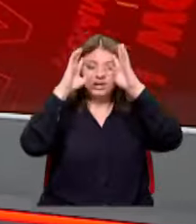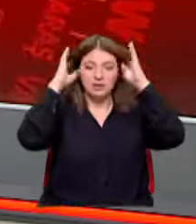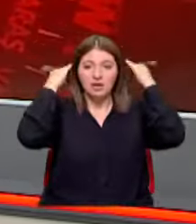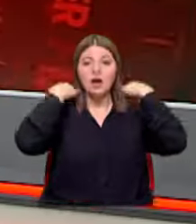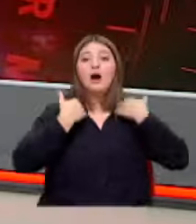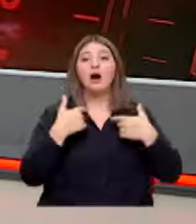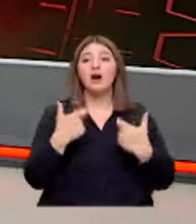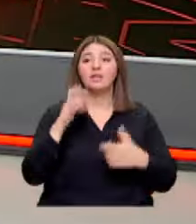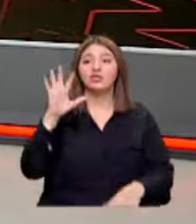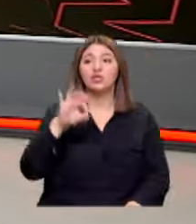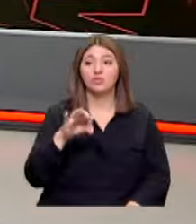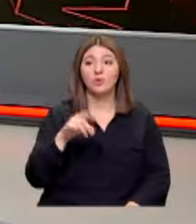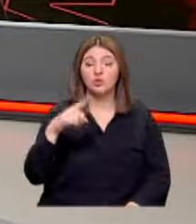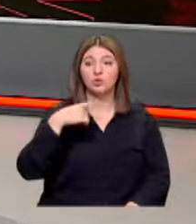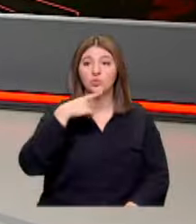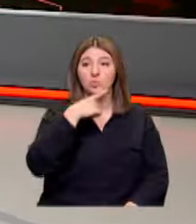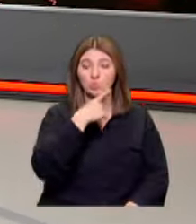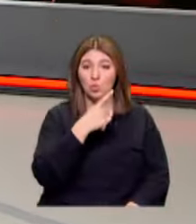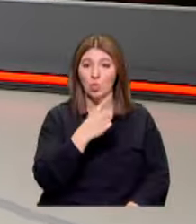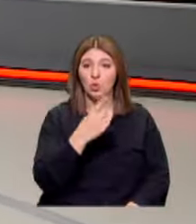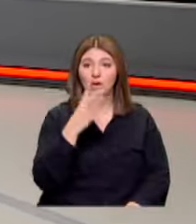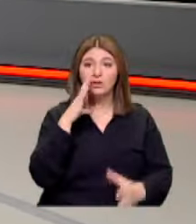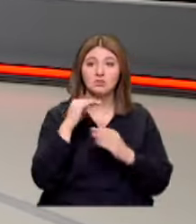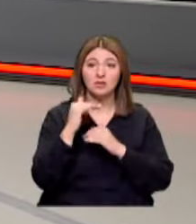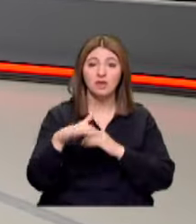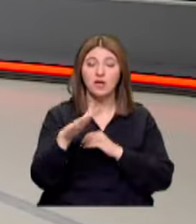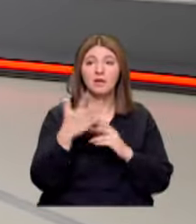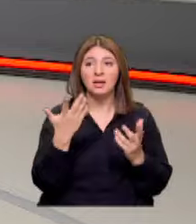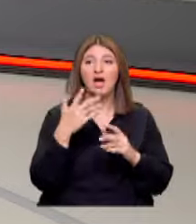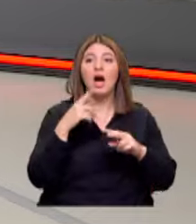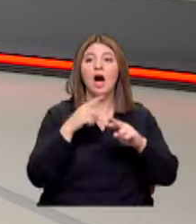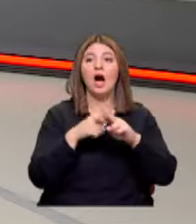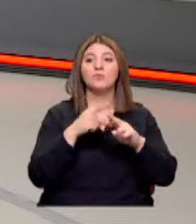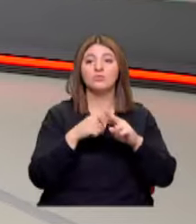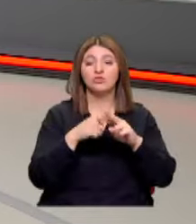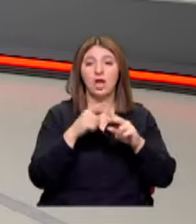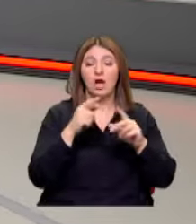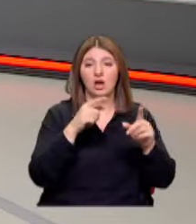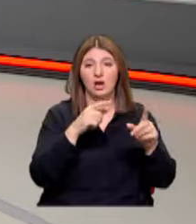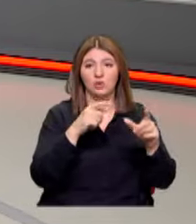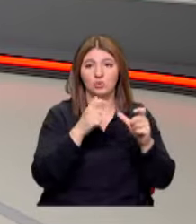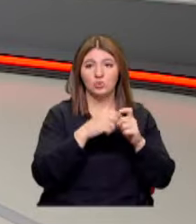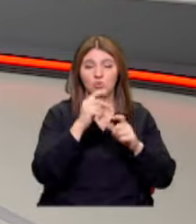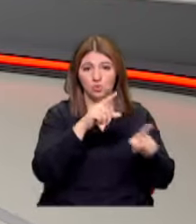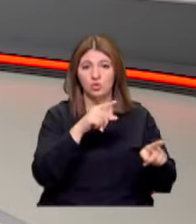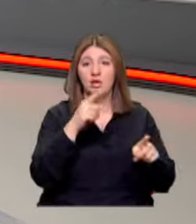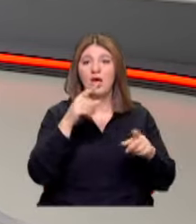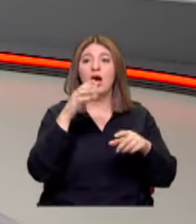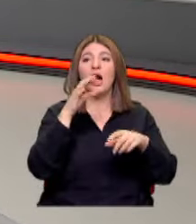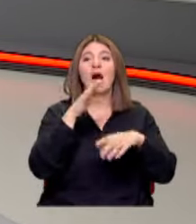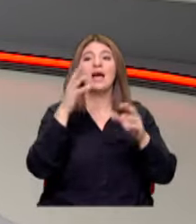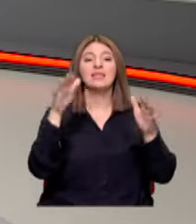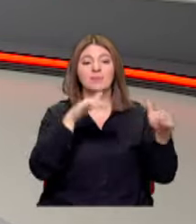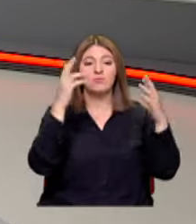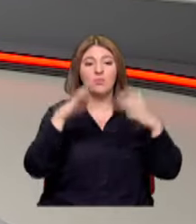Hatay'a götüreceğim sizi Orada da zor durumda çok zor durumda insanlar Şimdi Abdullah Gül depremdeki Depremde yıkılan hastanede eşini